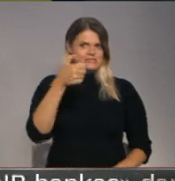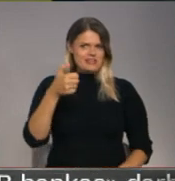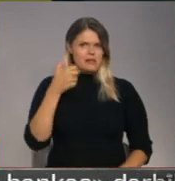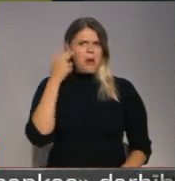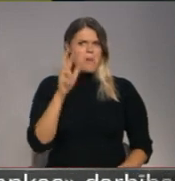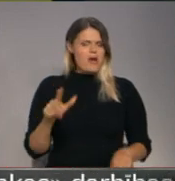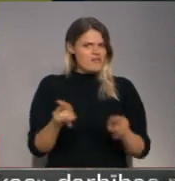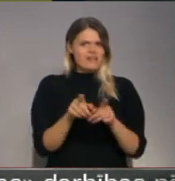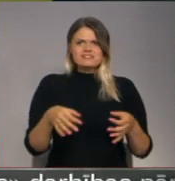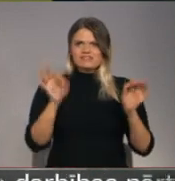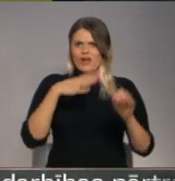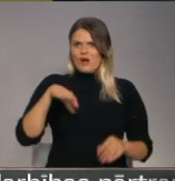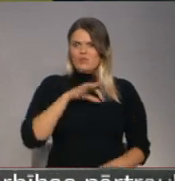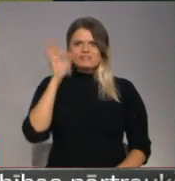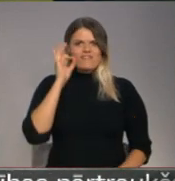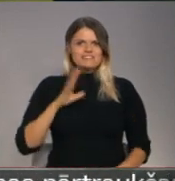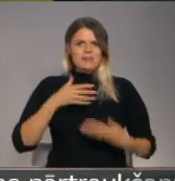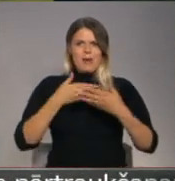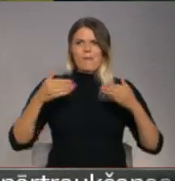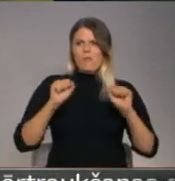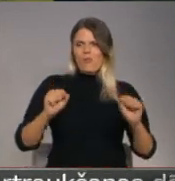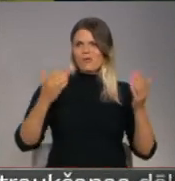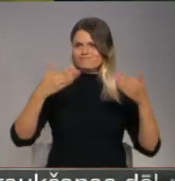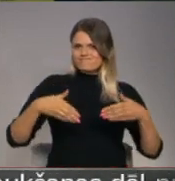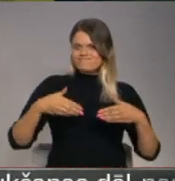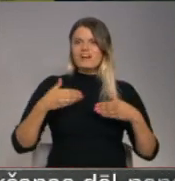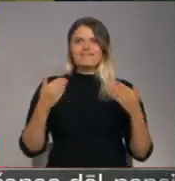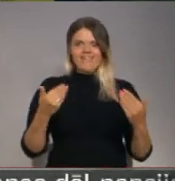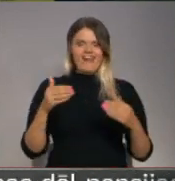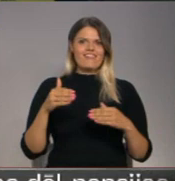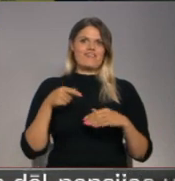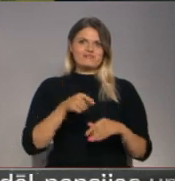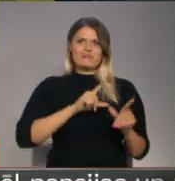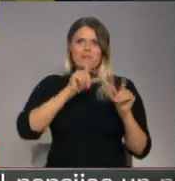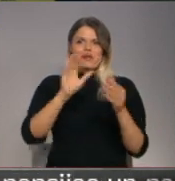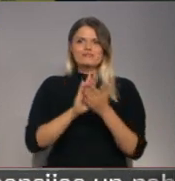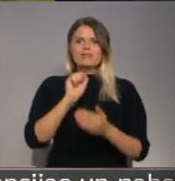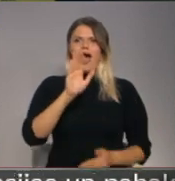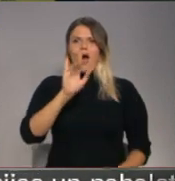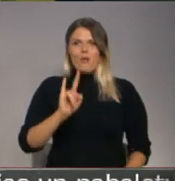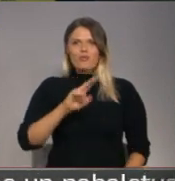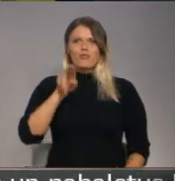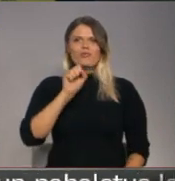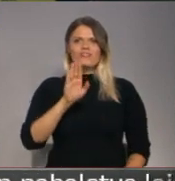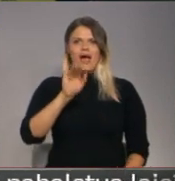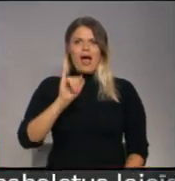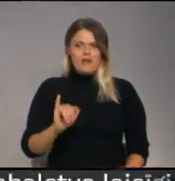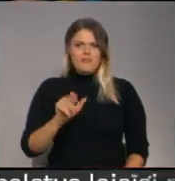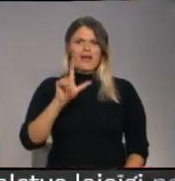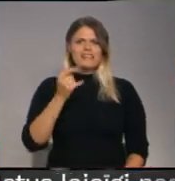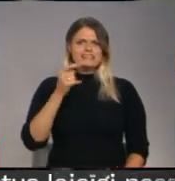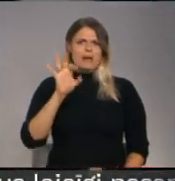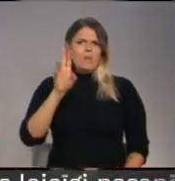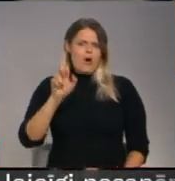bija tikpat svarīgi, kā mums vāciešiem mūra krišana. Un tagad šie karogi lidos uz Abu Dhabi, Malagu un Lisabonu, lidos pa visu